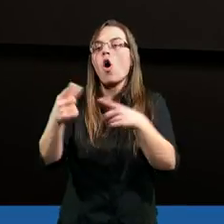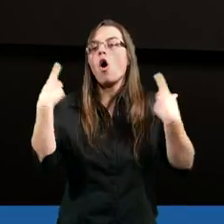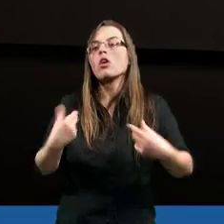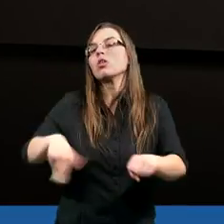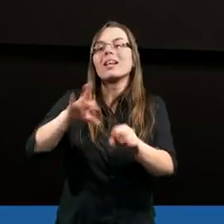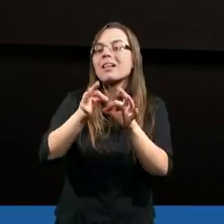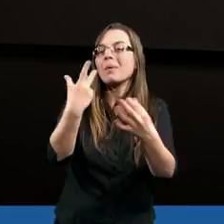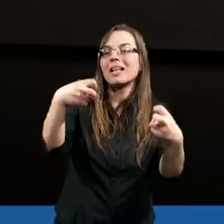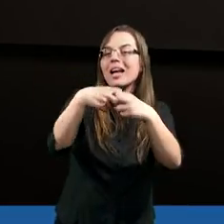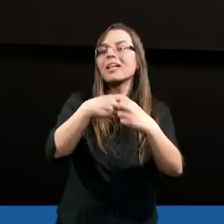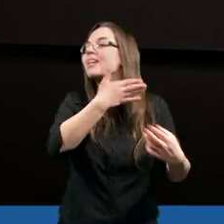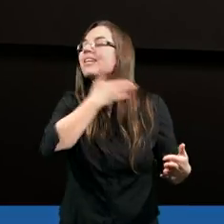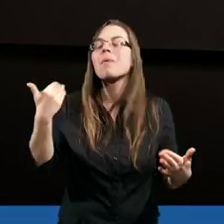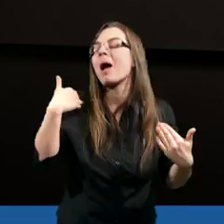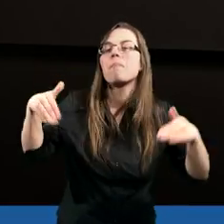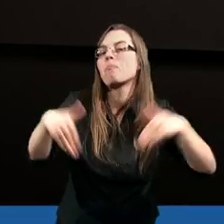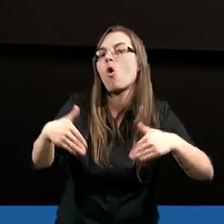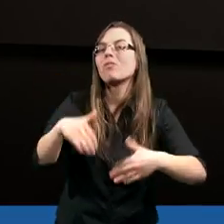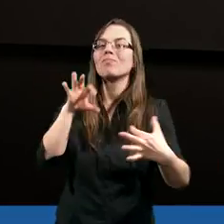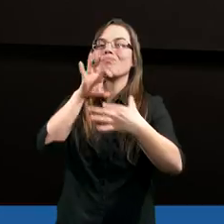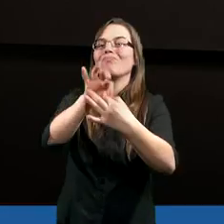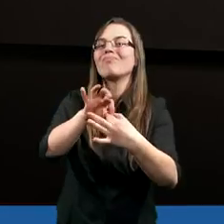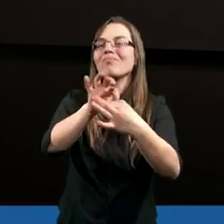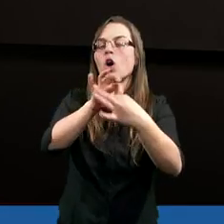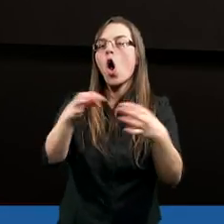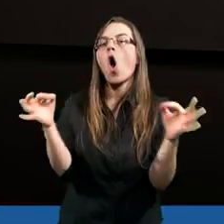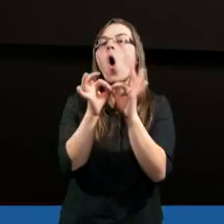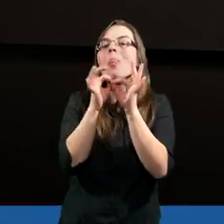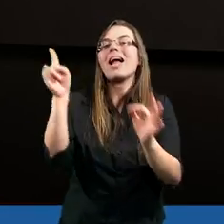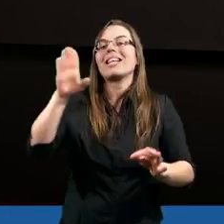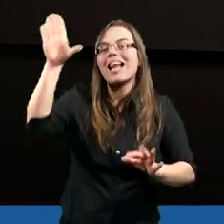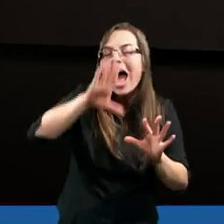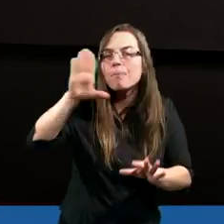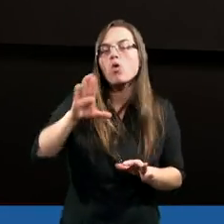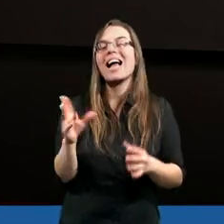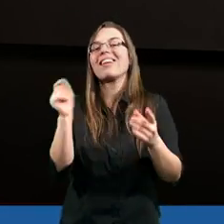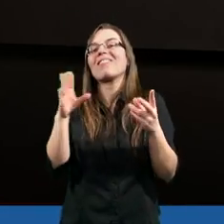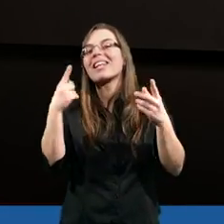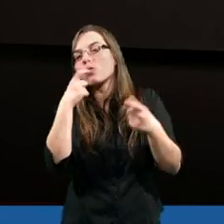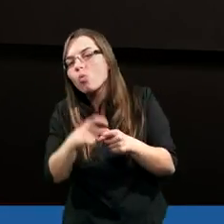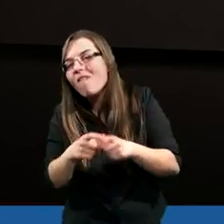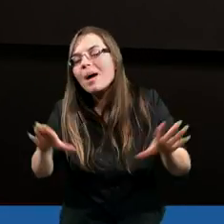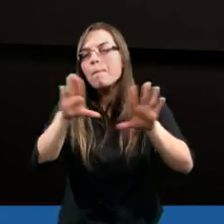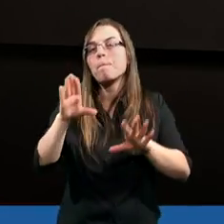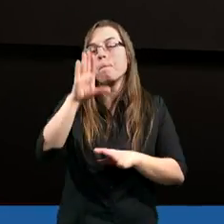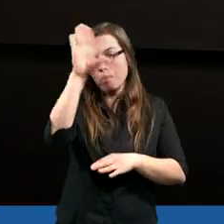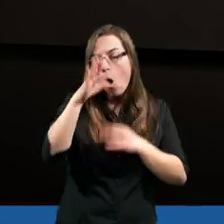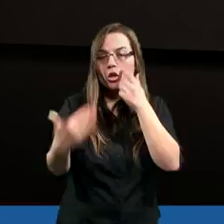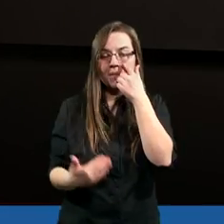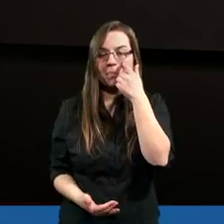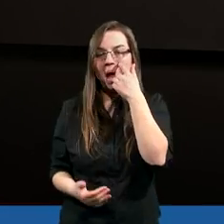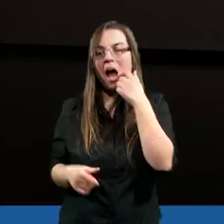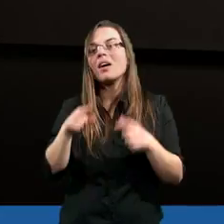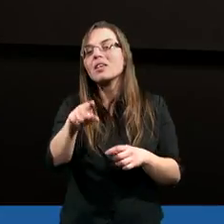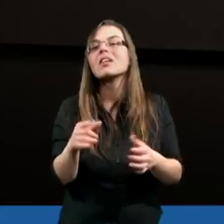które, no gdyby nie internet, nie miałyby możliwości kontaktu z nabożeństwem, ze Słowem Bożym, ale myślę, że